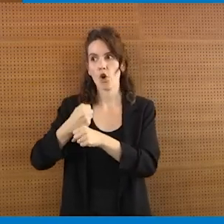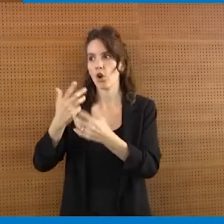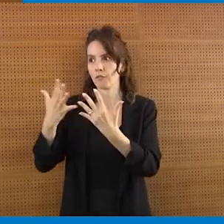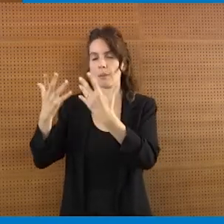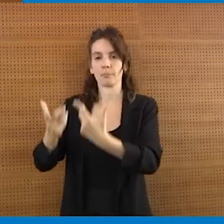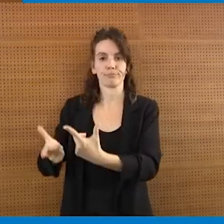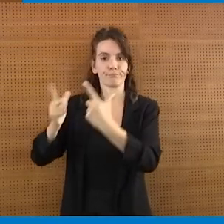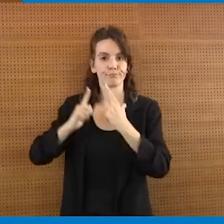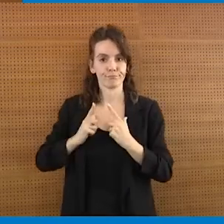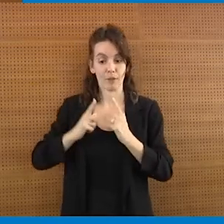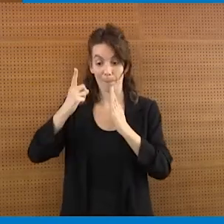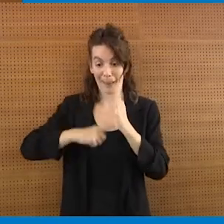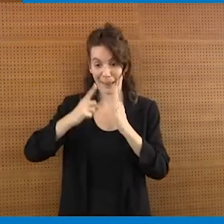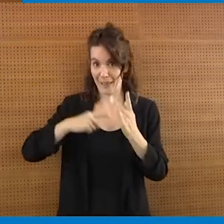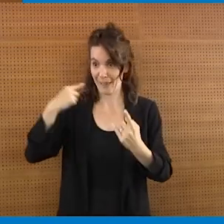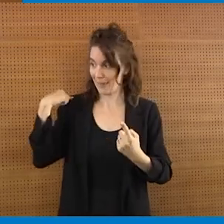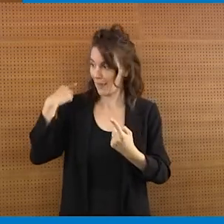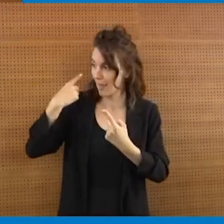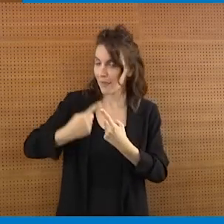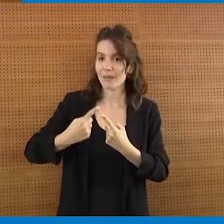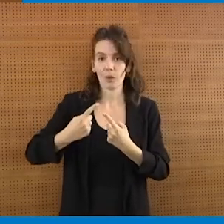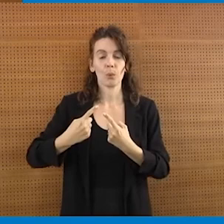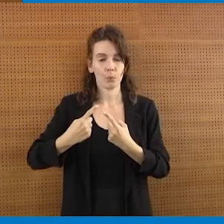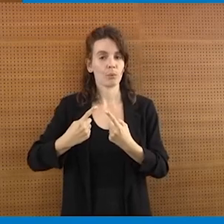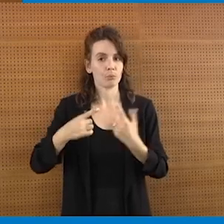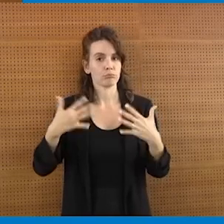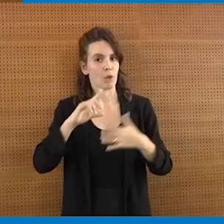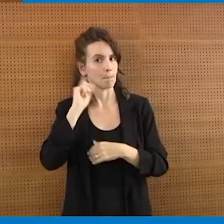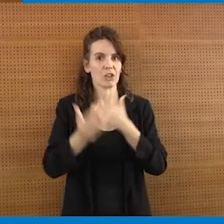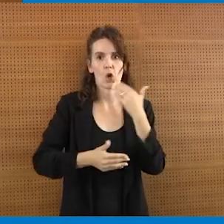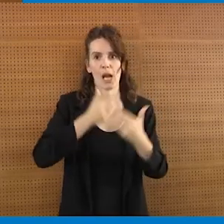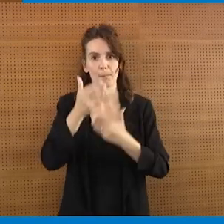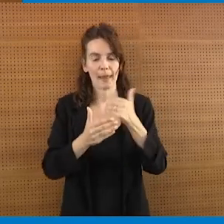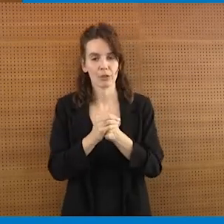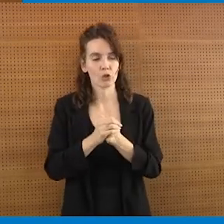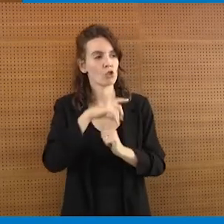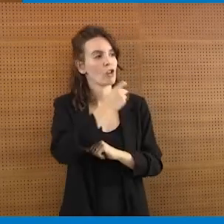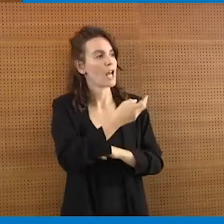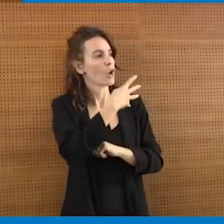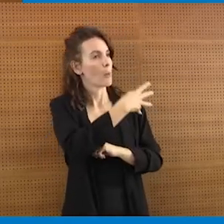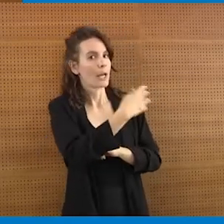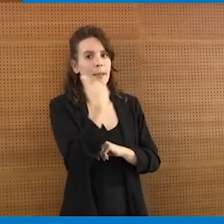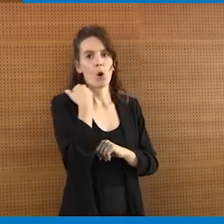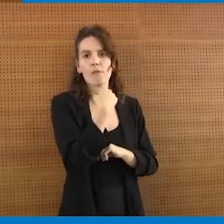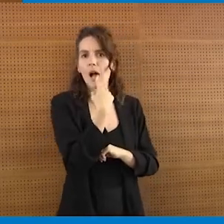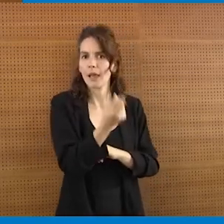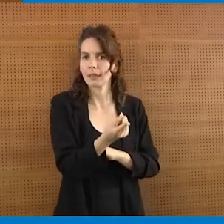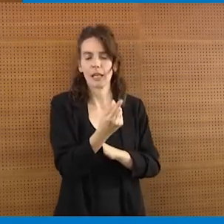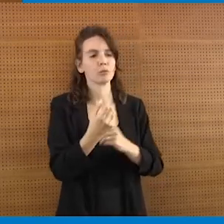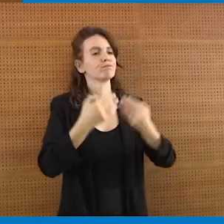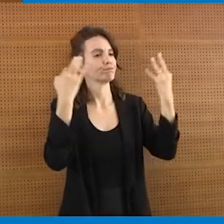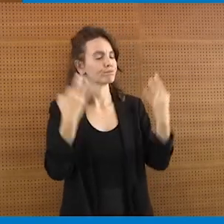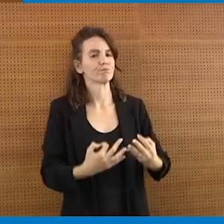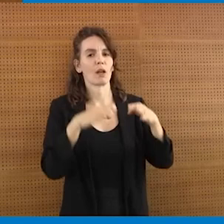fare già in questi mesi molti passi in avanti. Il tavolo che citava Giancarlo Moretti poco fa che è stato istituito proprio in seno al Consiglio